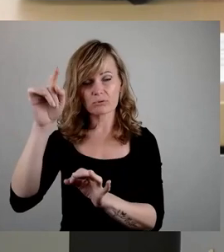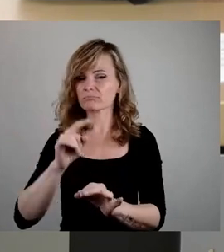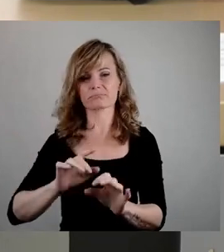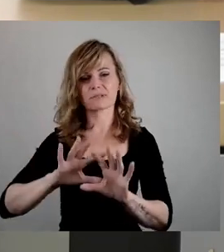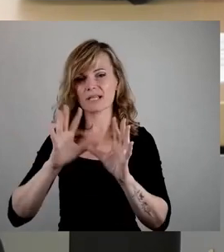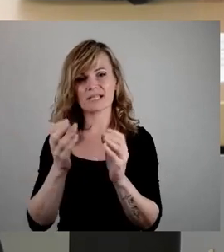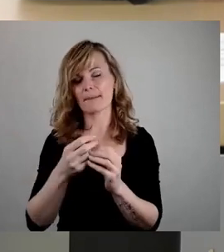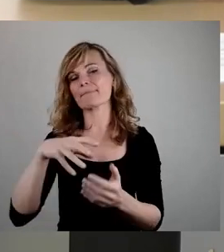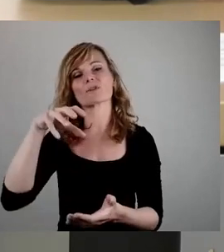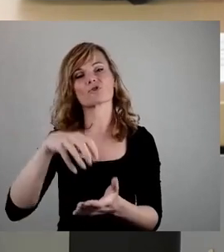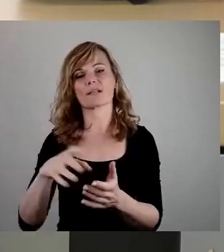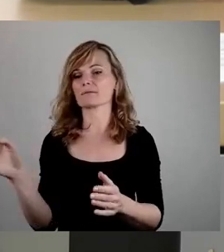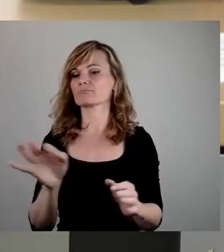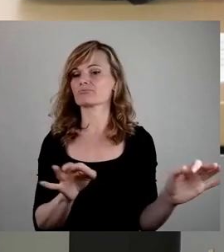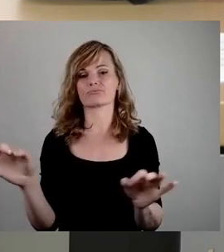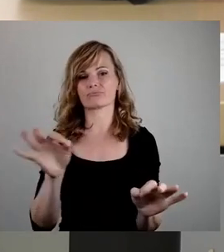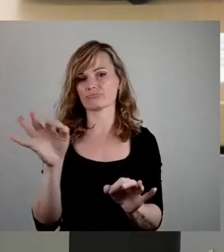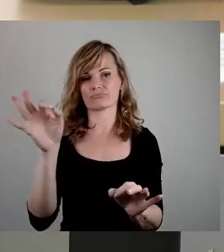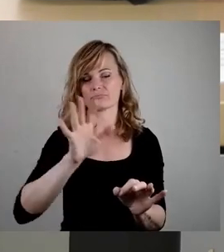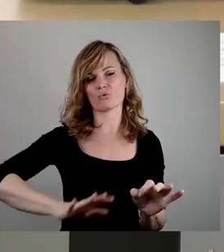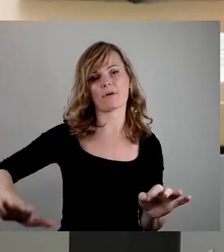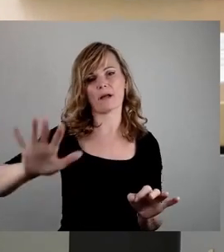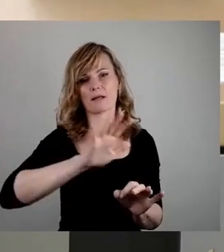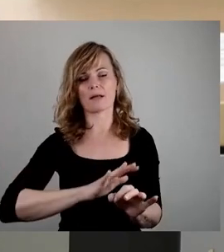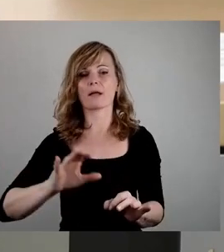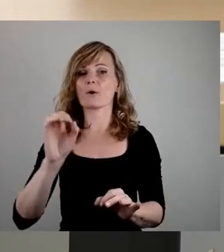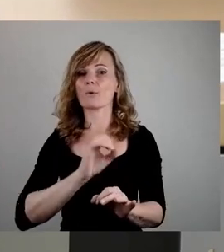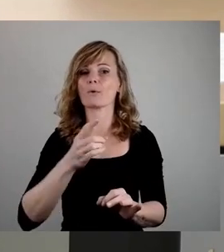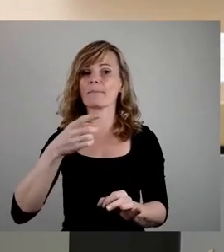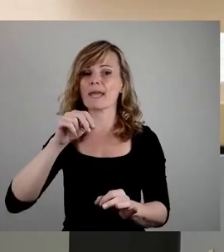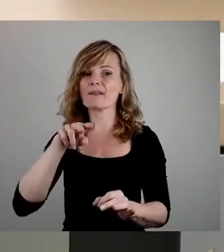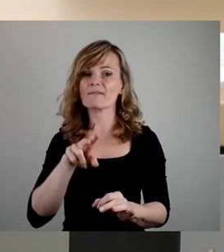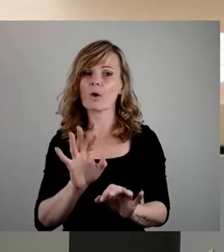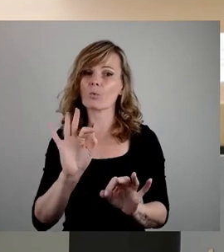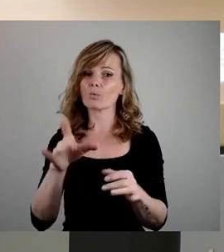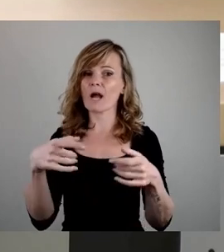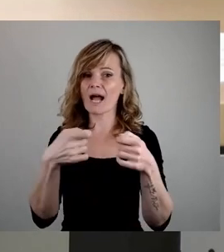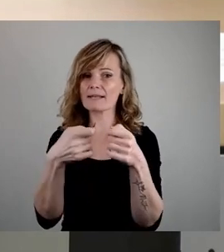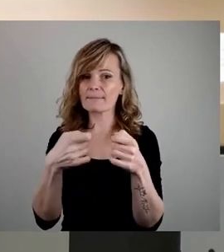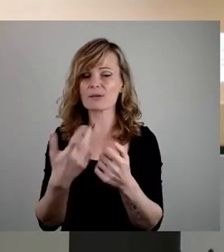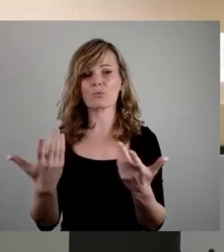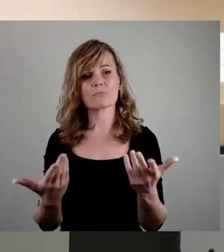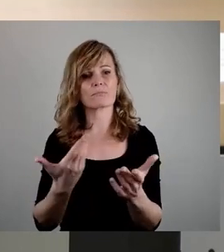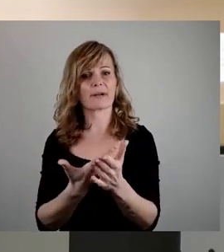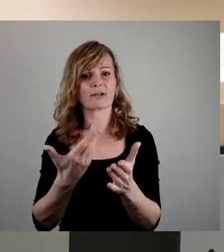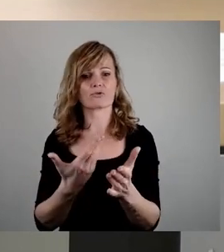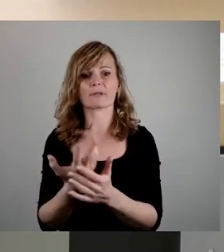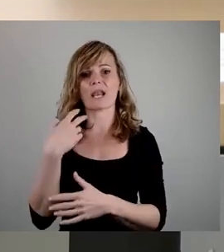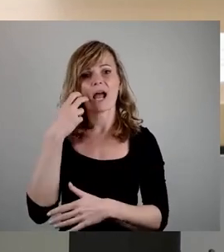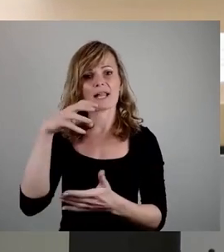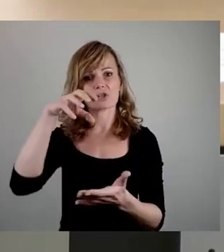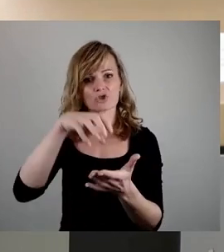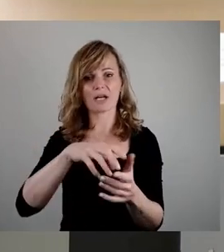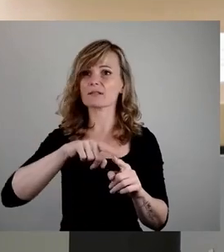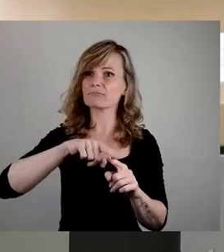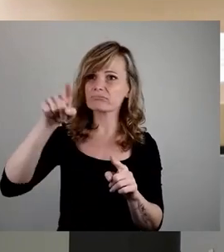ansiedeln. Wenn wir für eine gute ÖPNV-Anbindung zum Beispiel sorgen aus der Altstadt in den Dresdner Norden, werden wir eben auch die